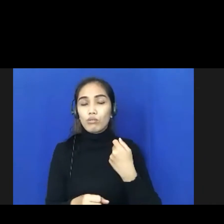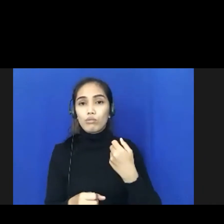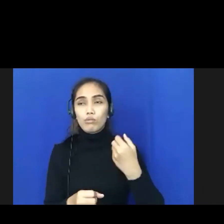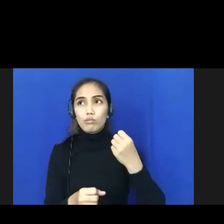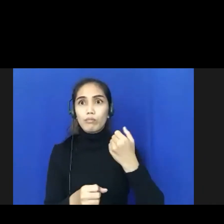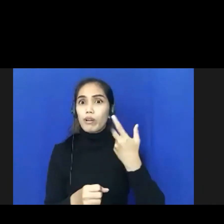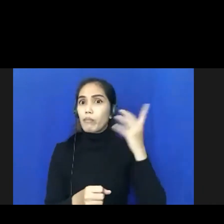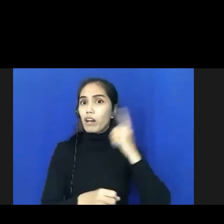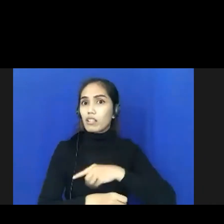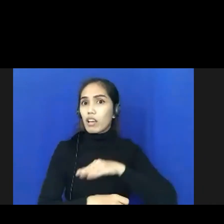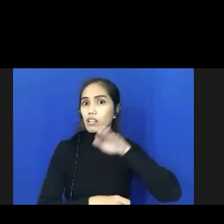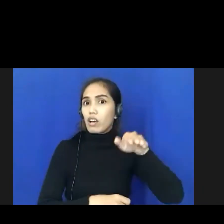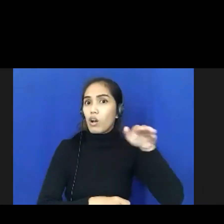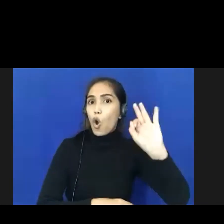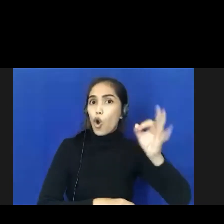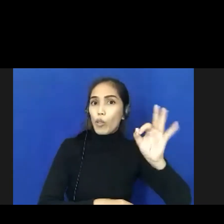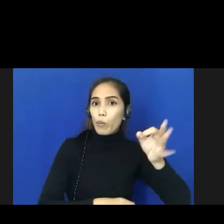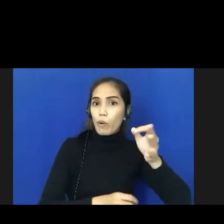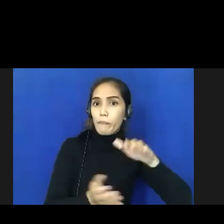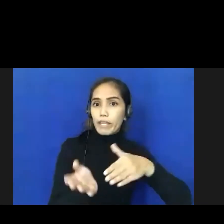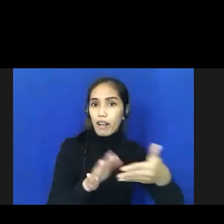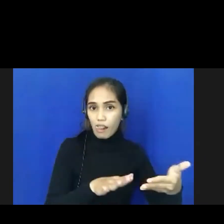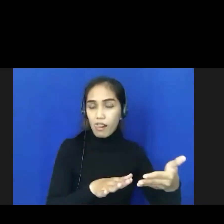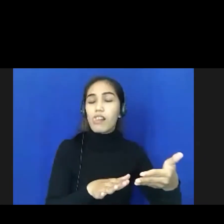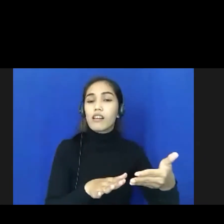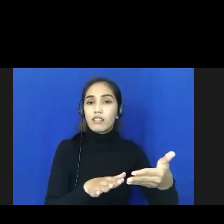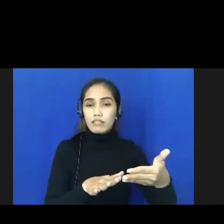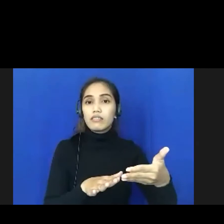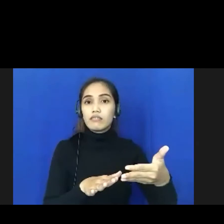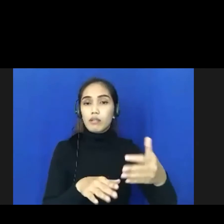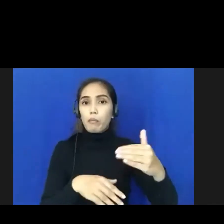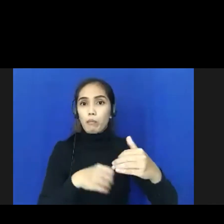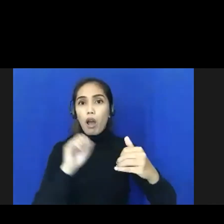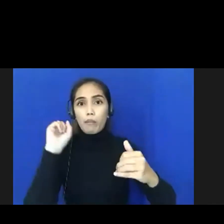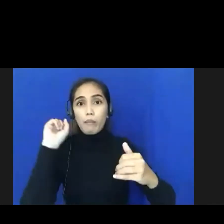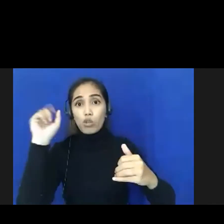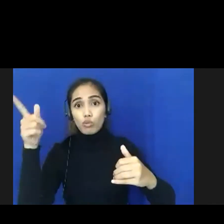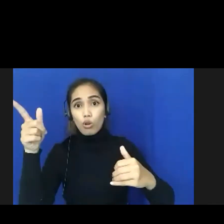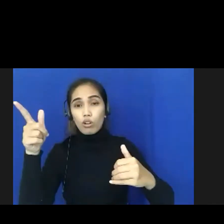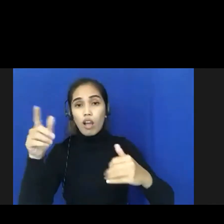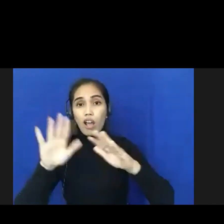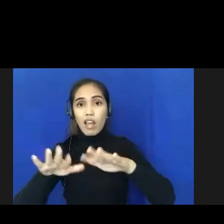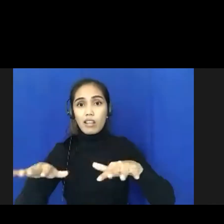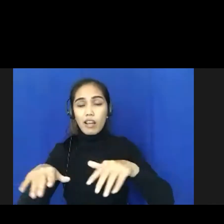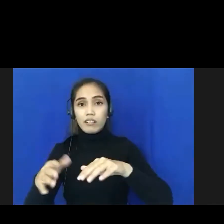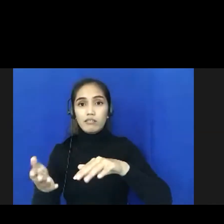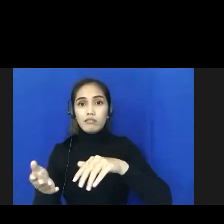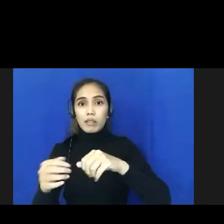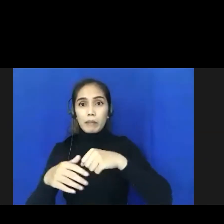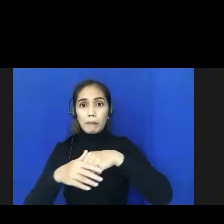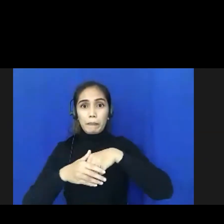lalu ada orang tuanya meninggal orang tuanya meninggal baru besoknya anaknya yang binan itu meninggal